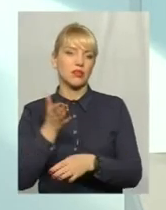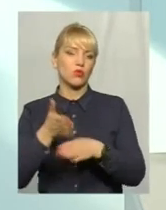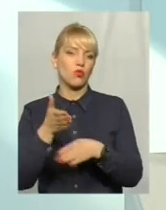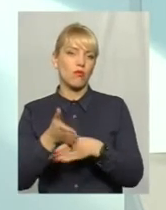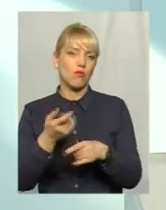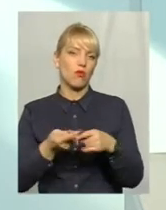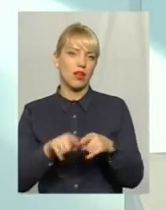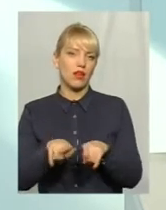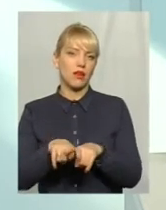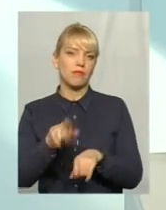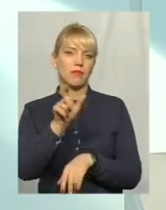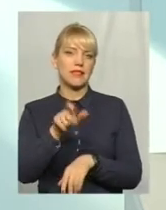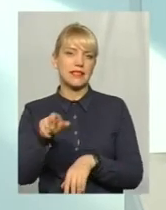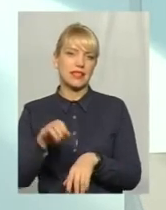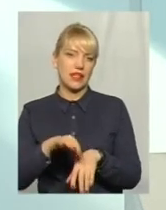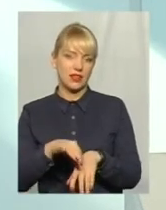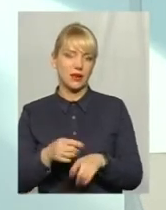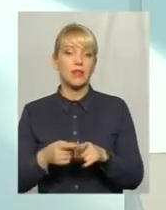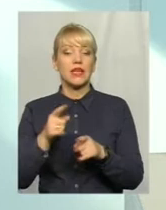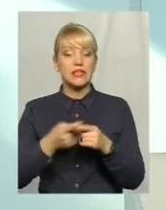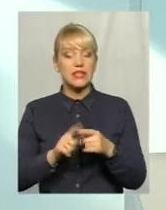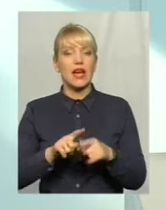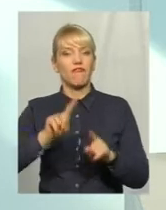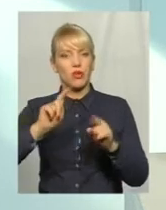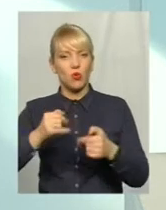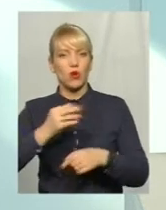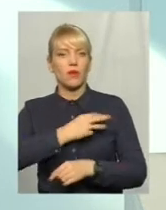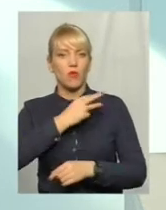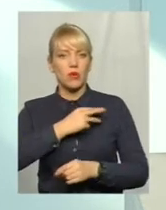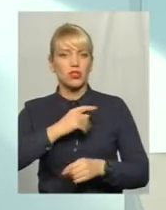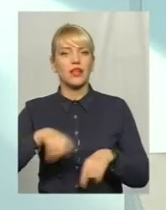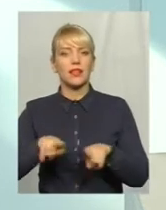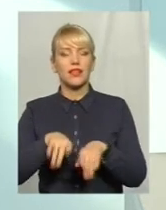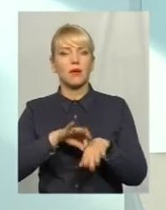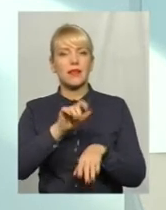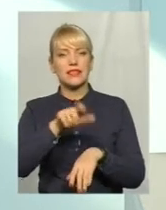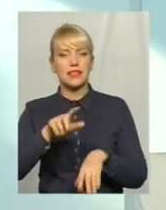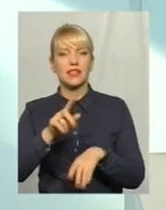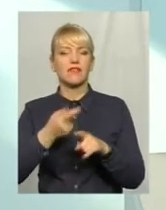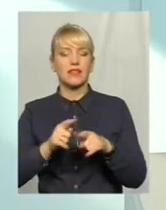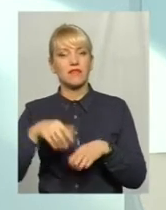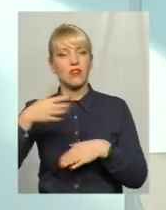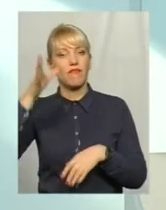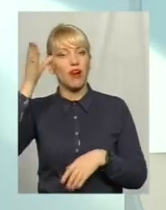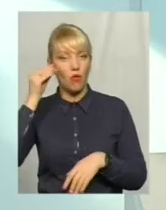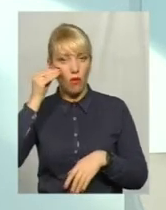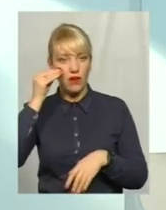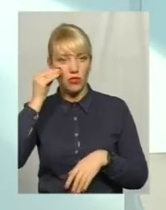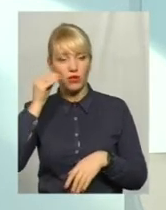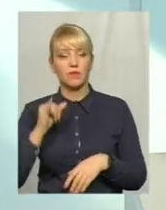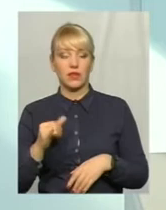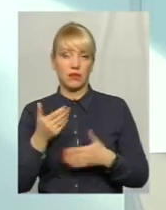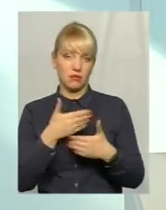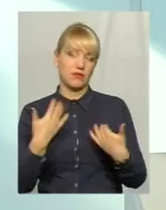вимога, це побажання від пацієнтів, вона теж не була врахована. І, в принципі, ми